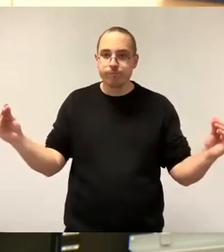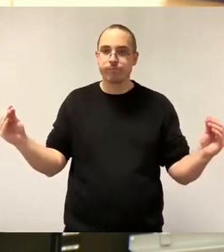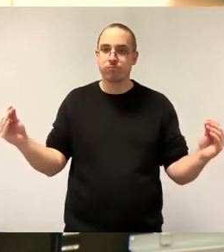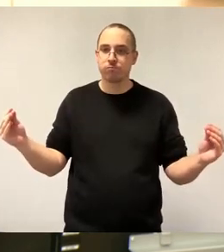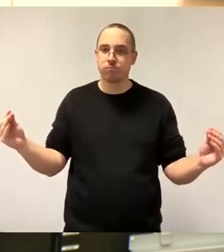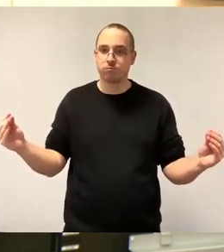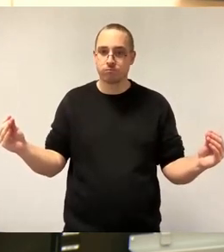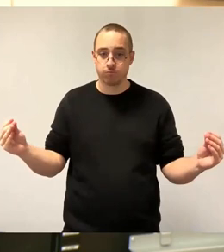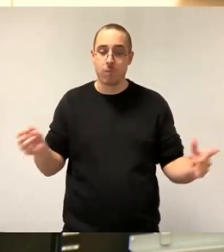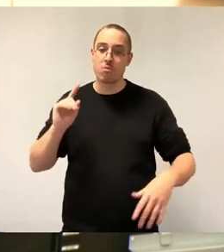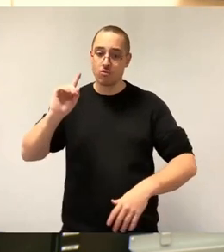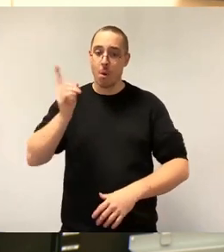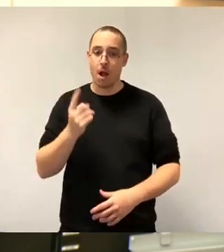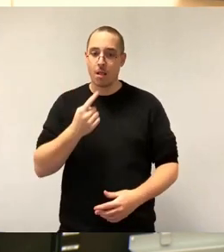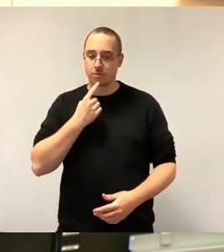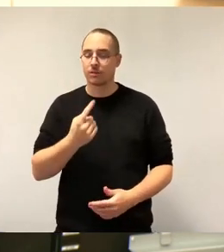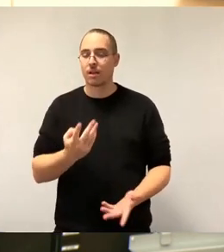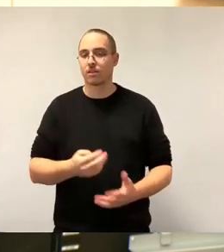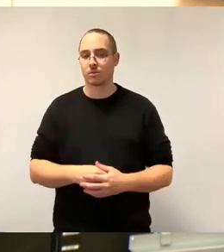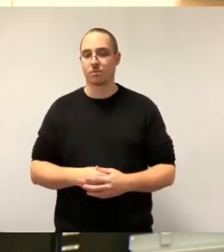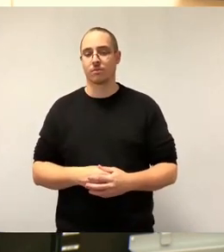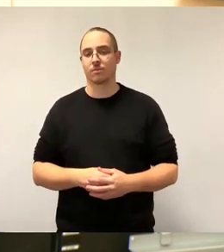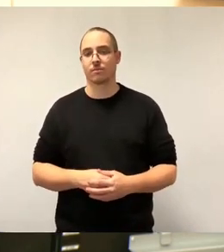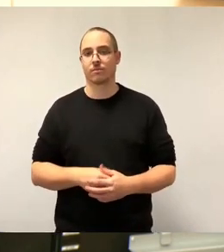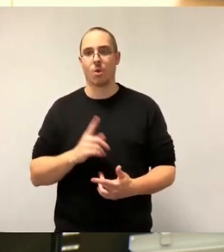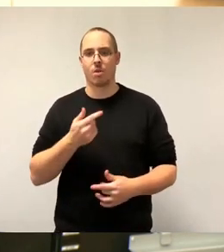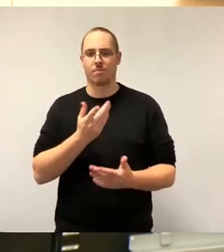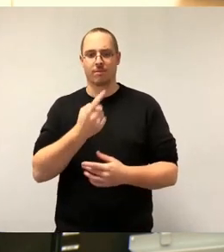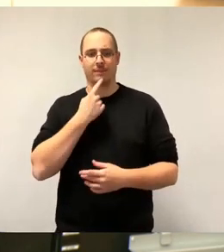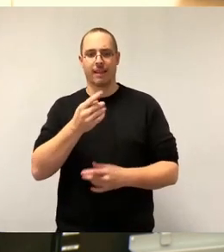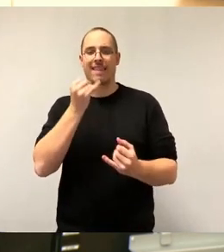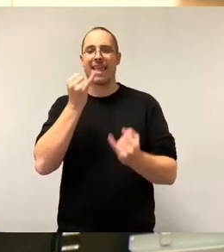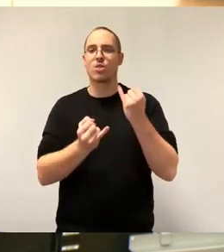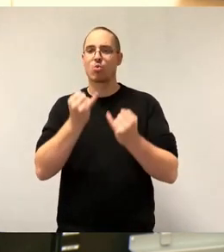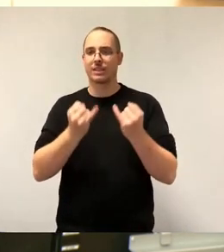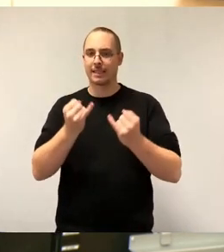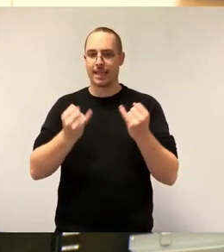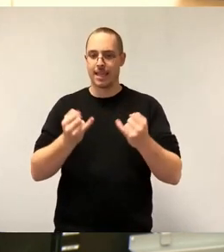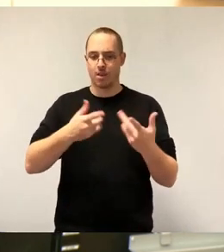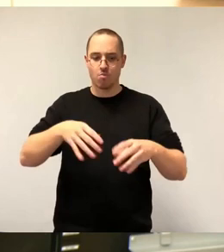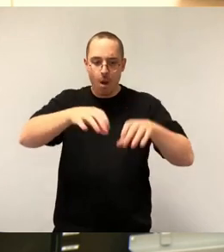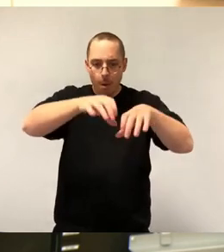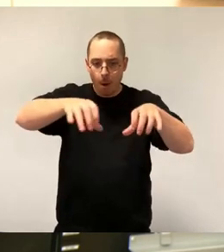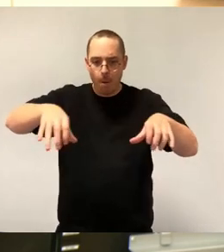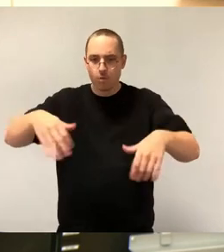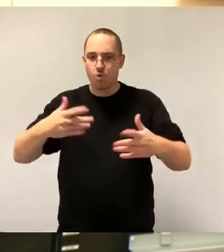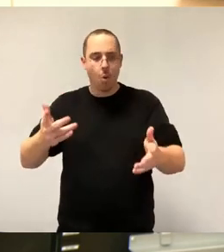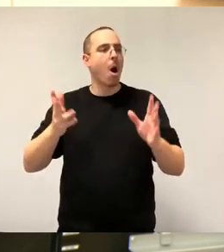Und Sie können nicht dauernd im Prinzip hier über Industrieansiedlungen reden und große Erfolge verkünden, Herr Kaden,